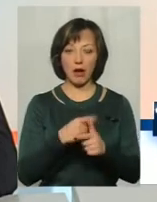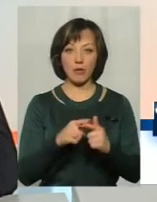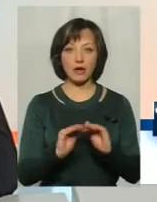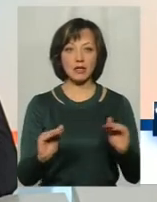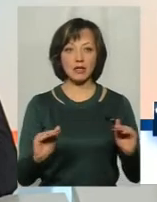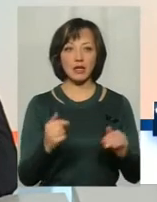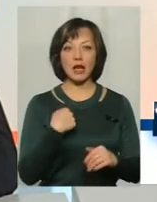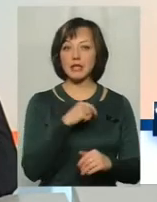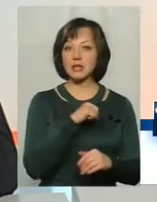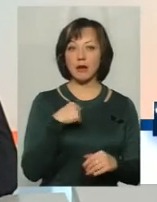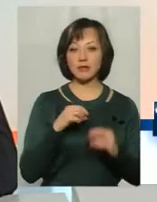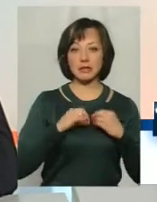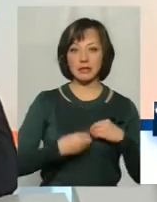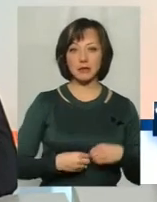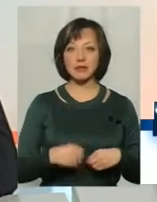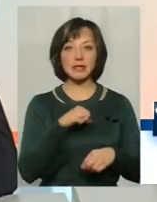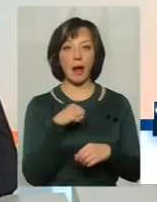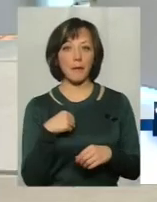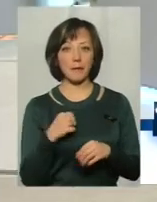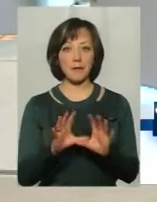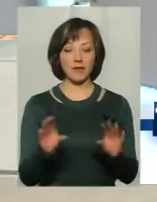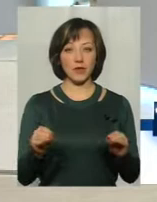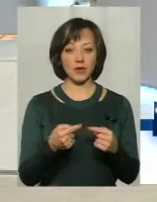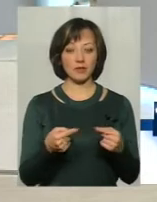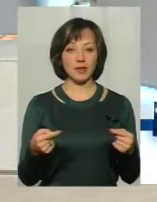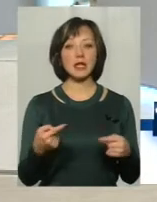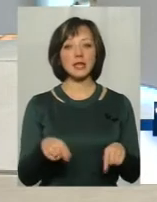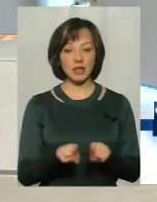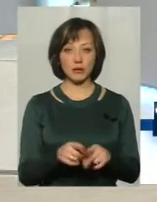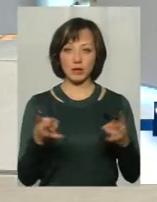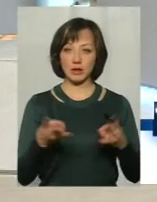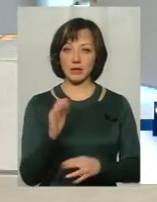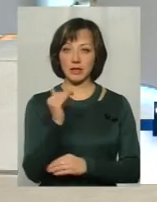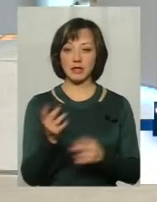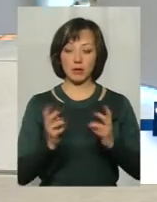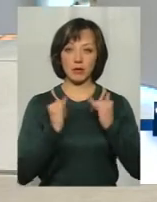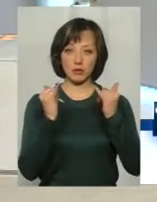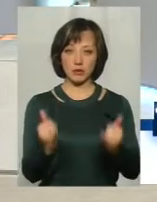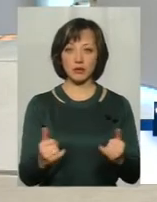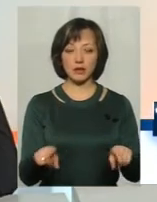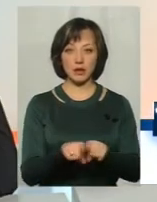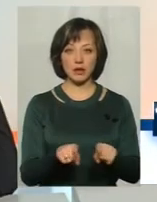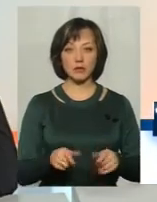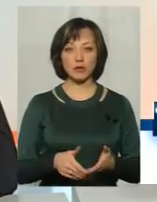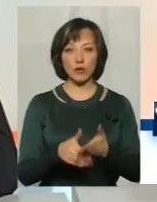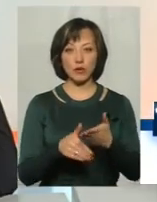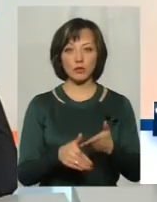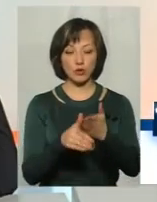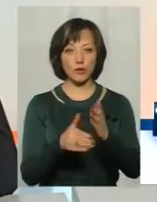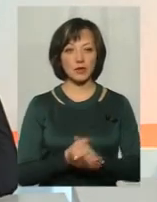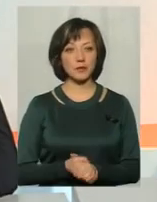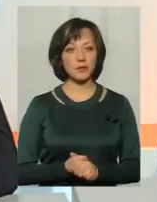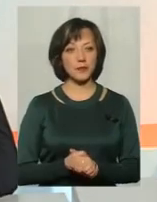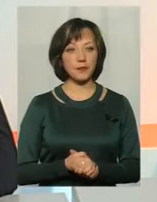які чують, я сам, хоче застібнутися, сам. І все інше. Це те, що є потреба дитини, їй треба ось так, підштовхувати, підштовхувати,